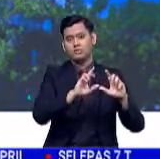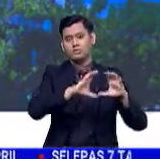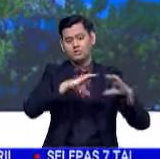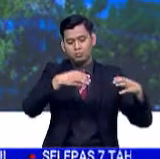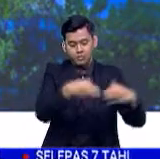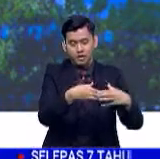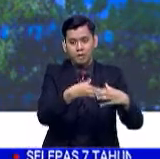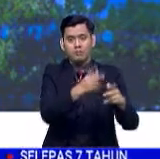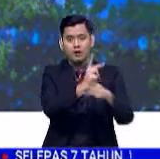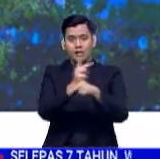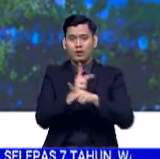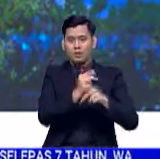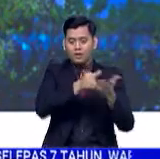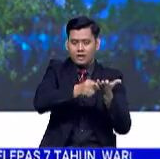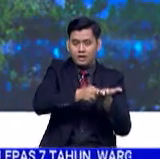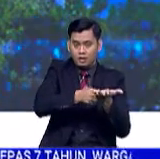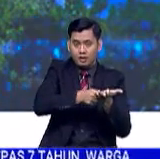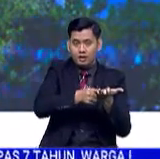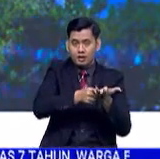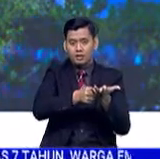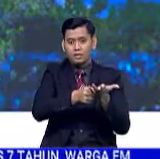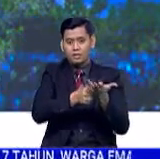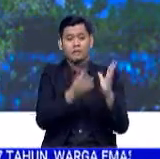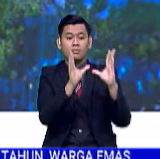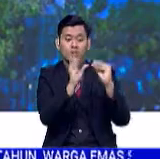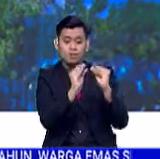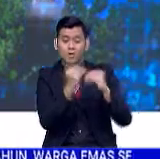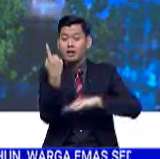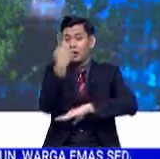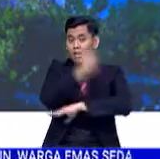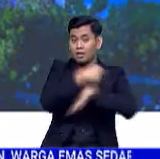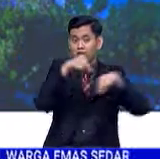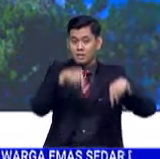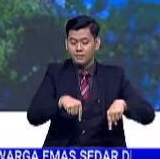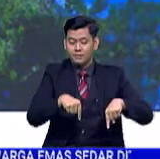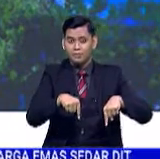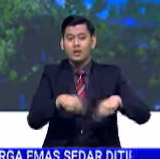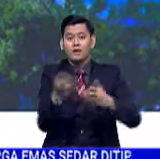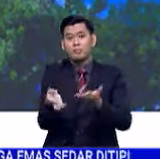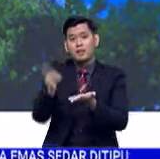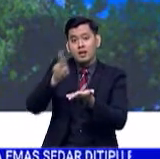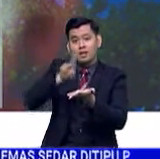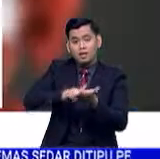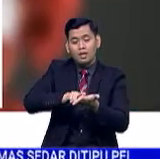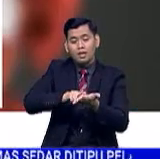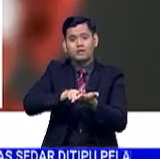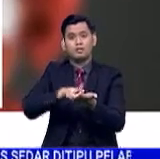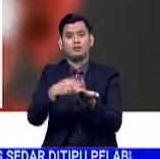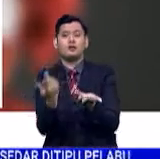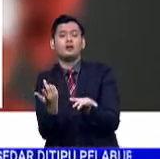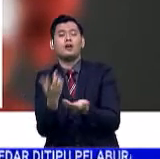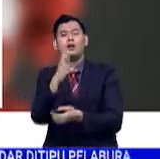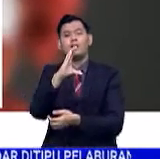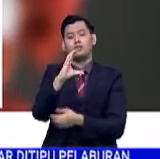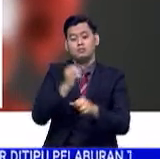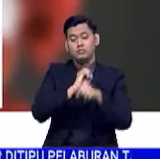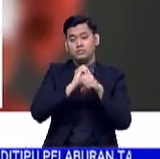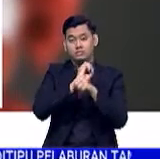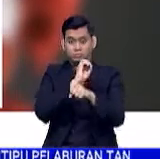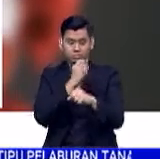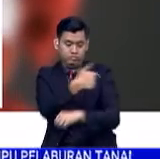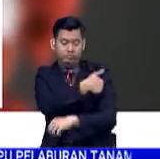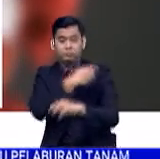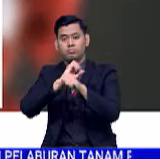355 yang bersidang hari ini. Pendaftaran vaksin COVID-19 yang dibekalkan melalui